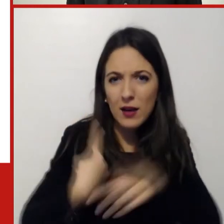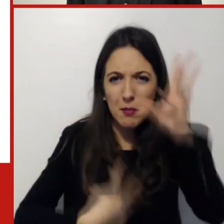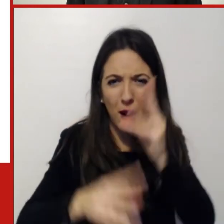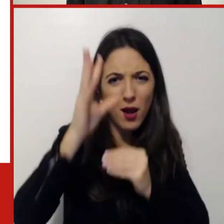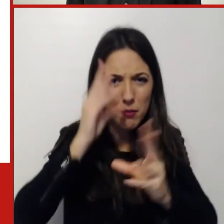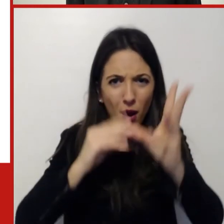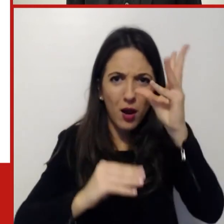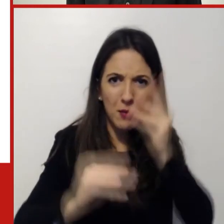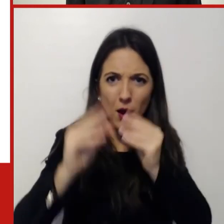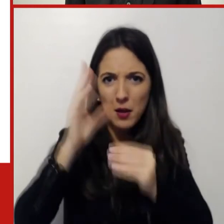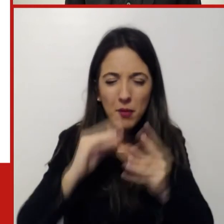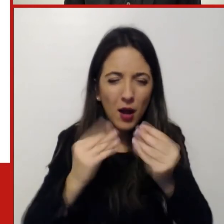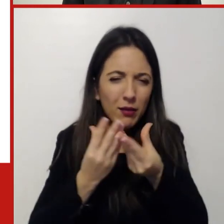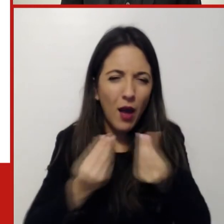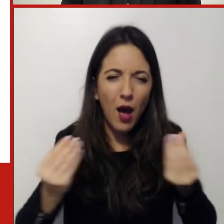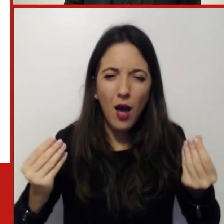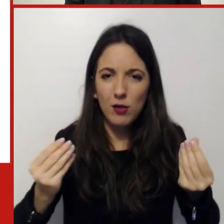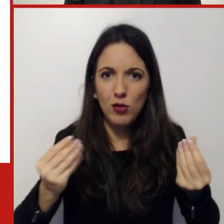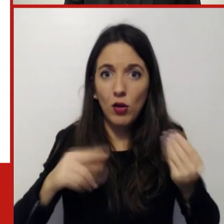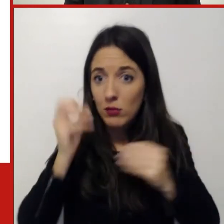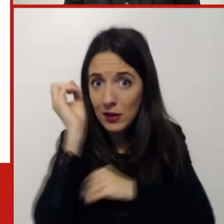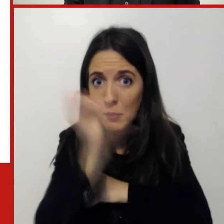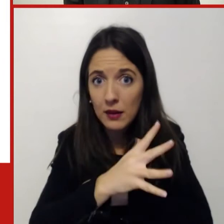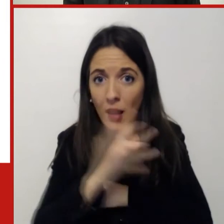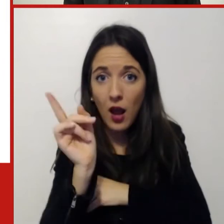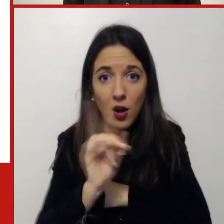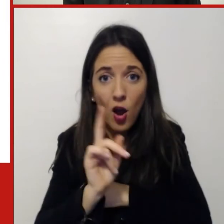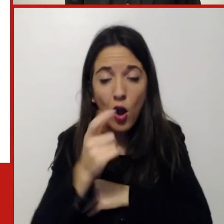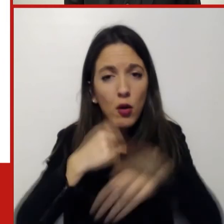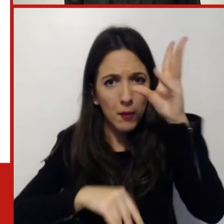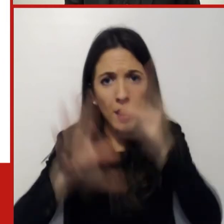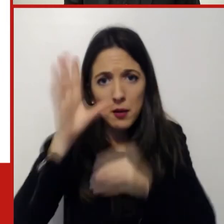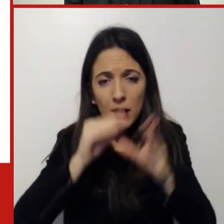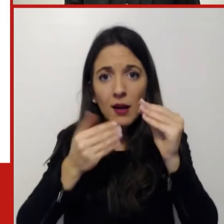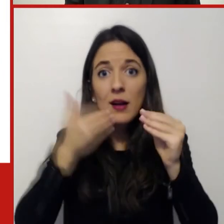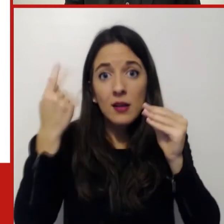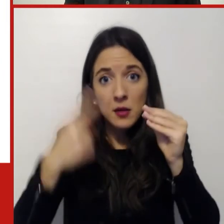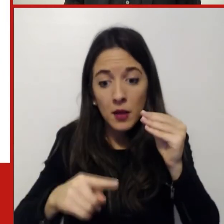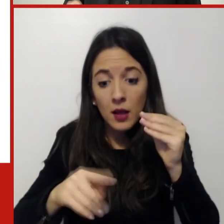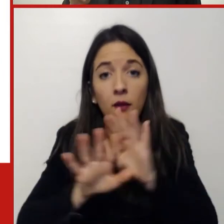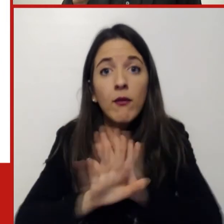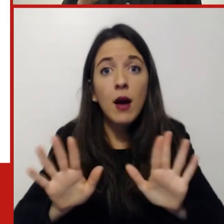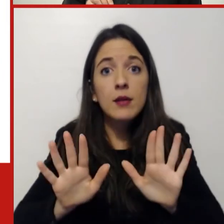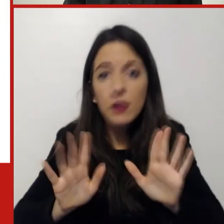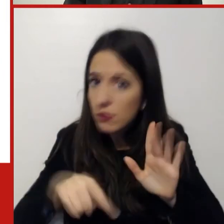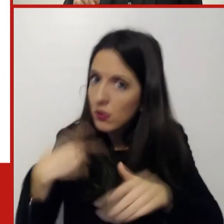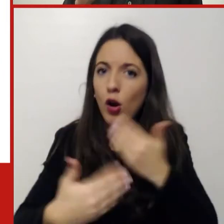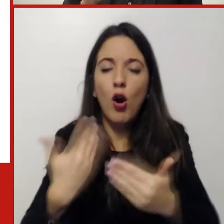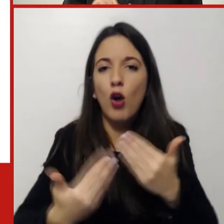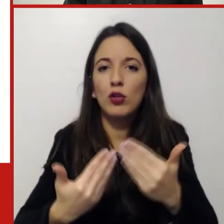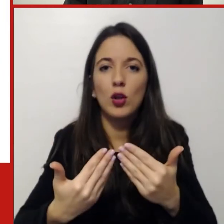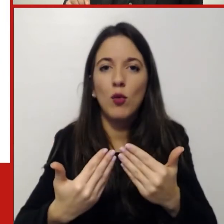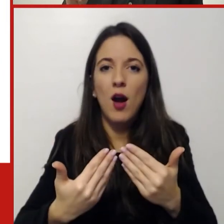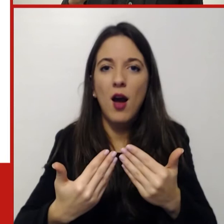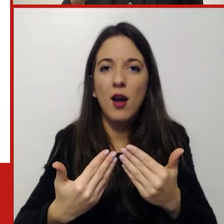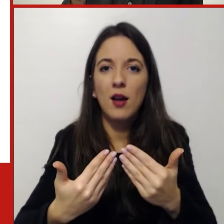questo è ossigeno per noi e per la nostra professionalità non bisogna fermarci bisogna ripartire dalle